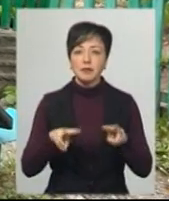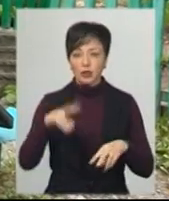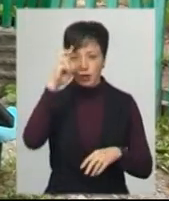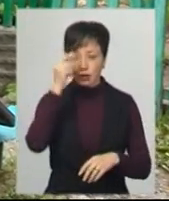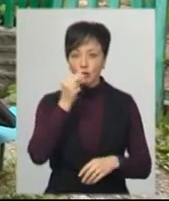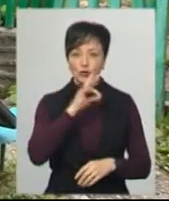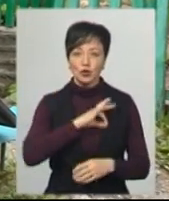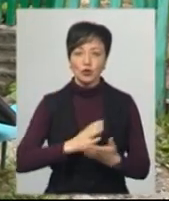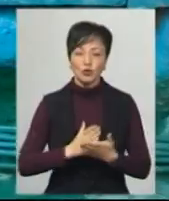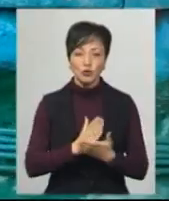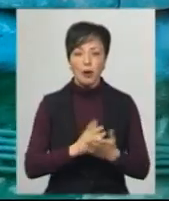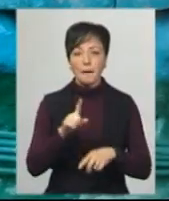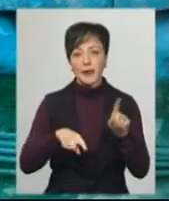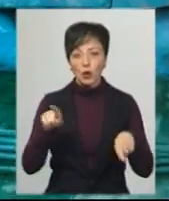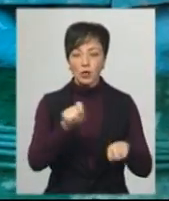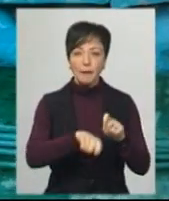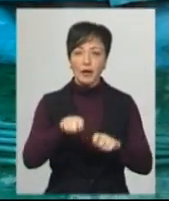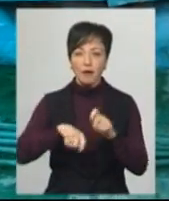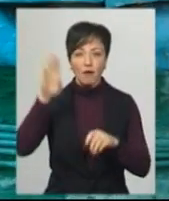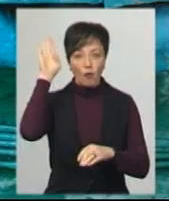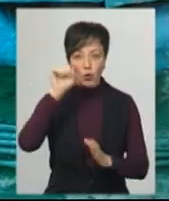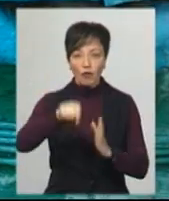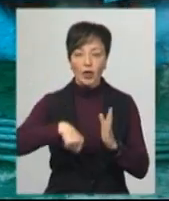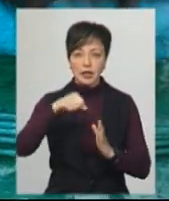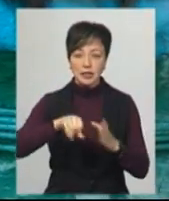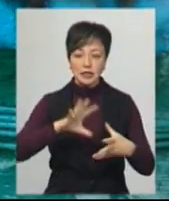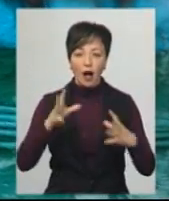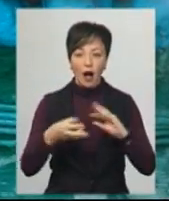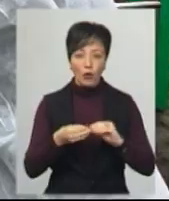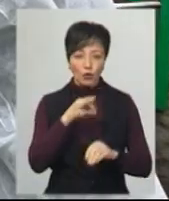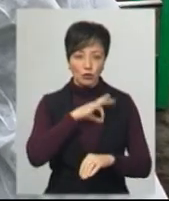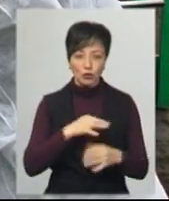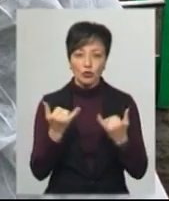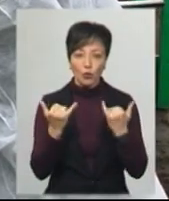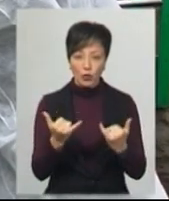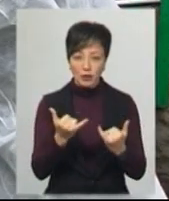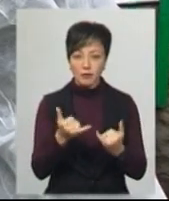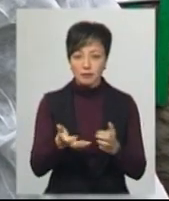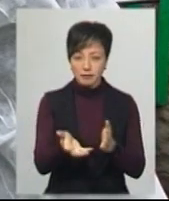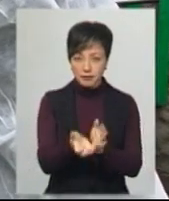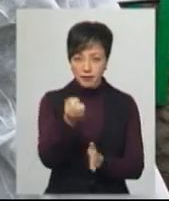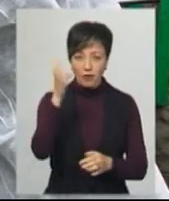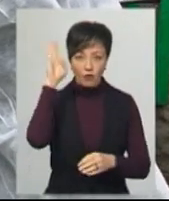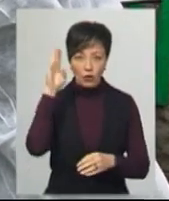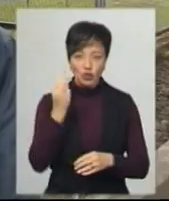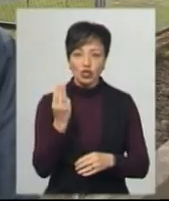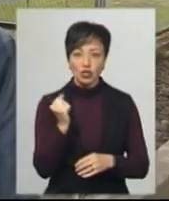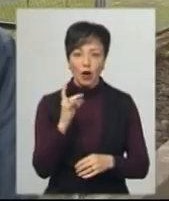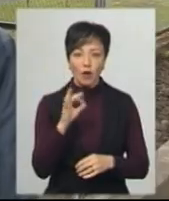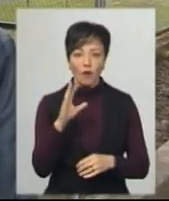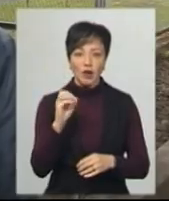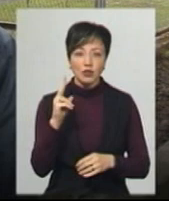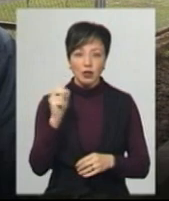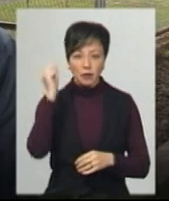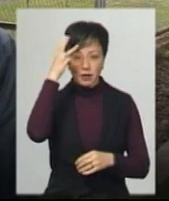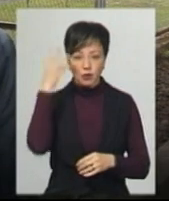Спеціалісти Держпродспоживслужби періодично перевіряють воду в криницях загального користування. Сьогодні в них позаплановий забір води в Шаровечці Хмельницького району. Вода